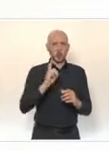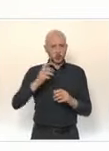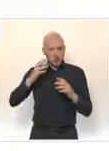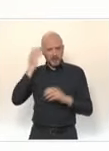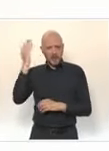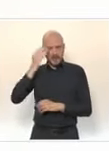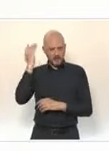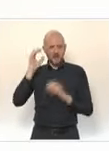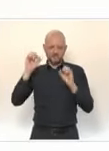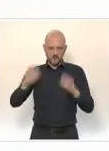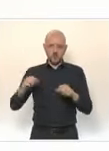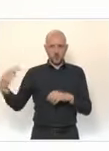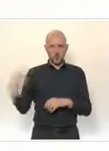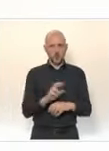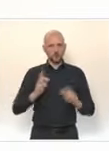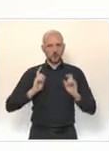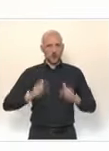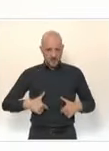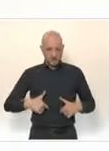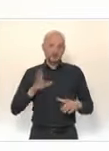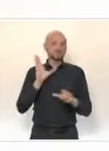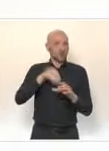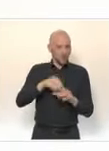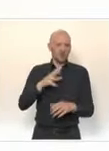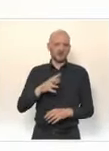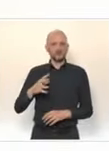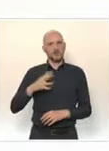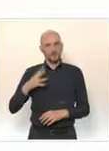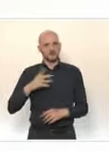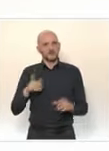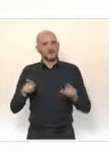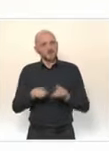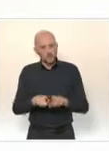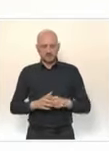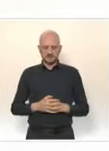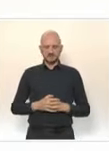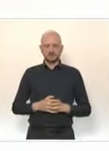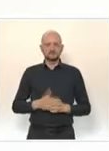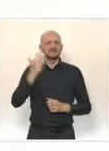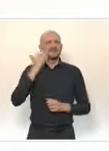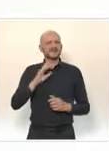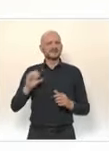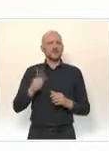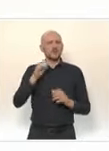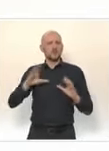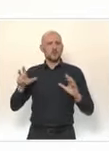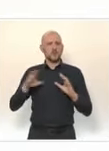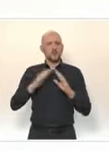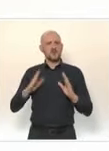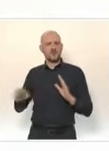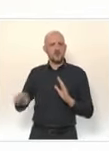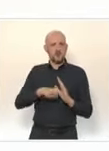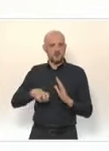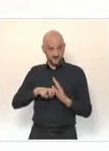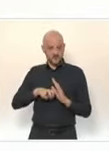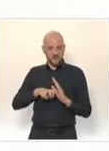enseignants regagneront leur classe, fidèles en cela à notre objectif depuis la fin du premier confinement d'assurer aux élèves